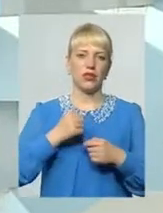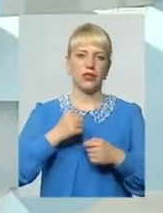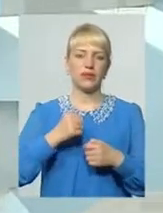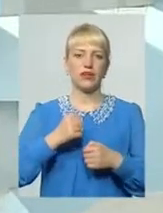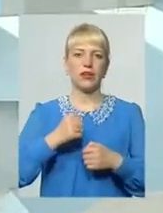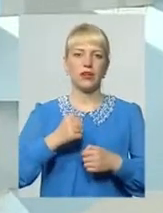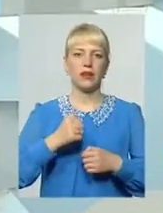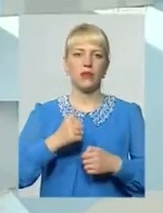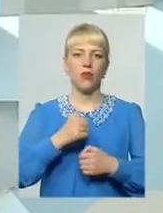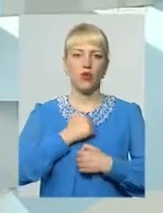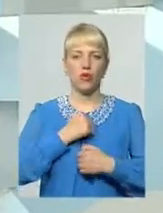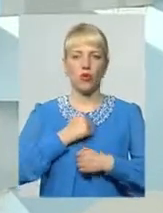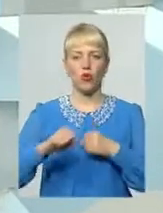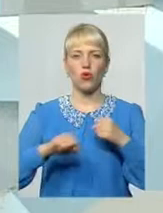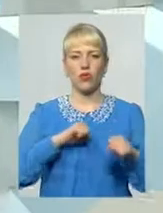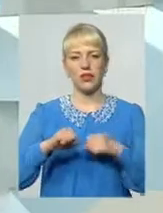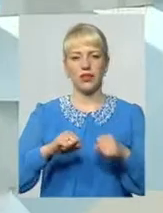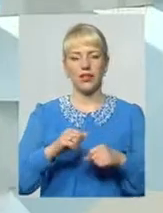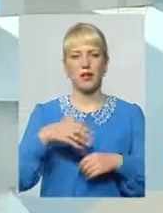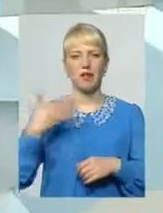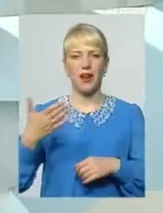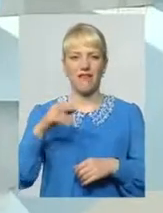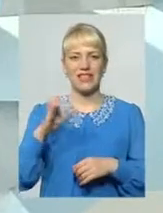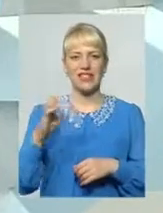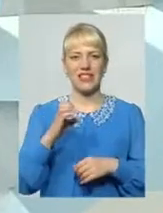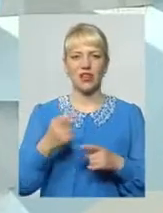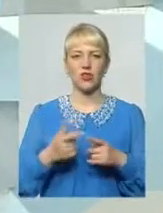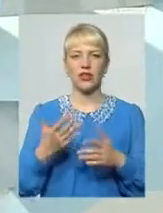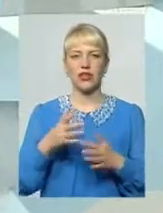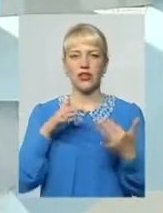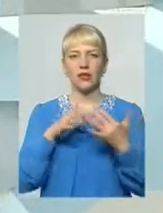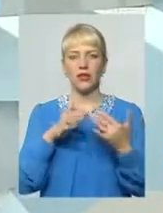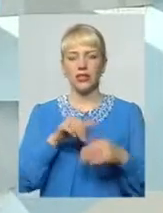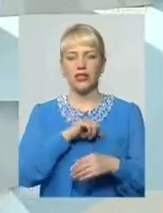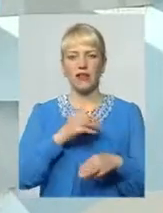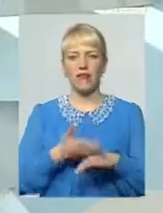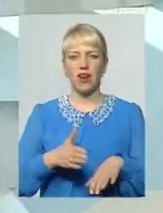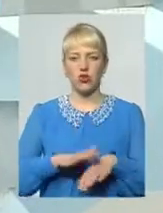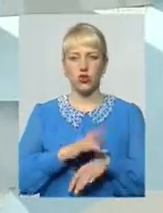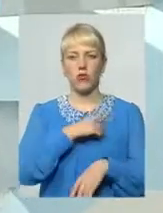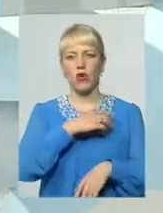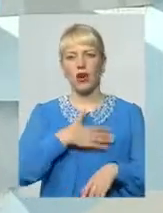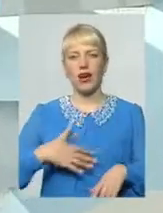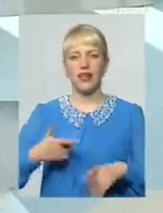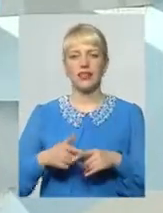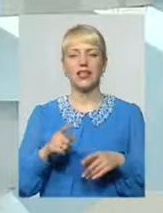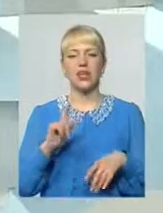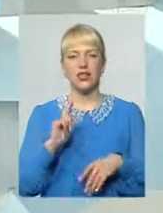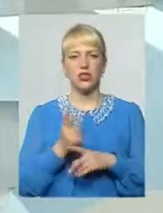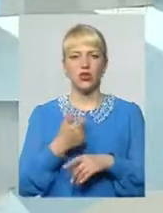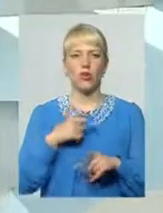області, вірніше Який завжди на передовій, сам дуже важко поранений І сам їде знову на